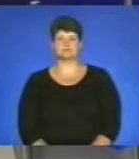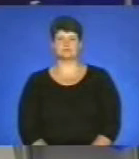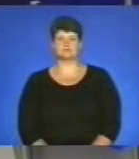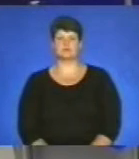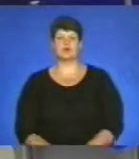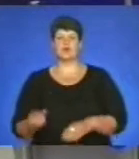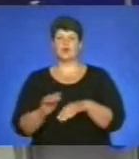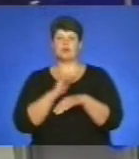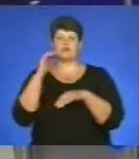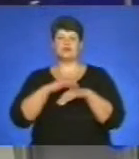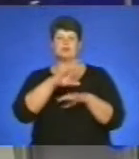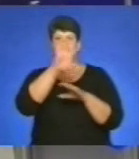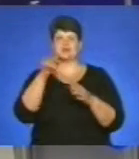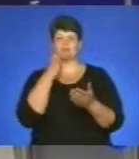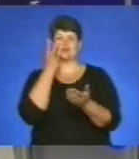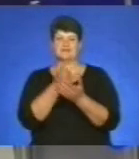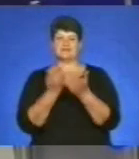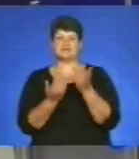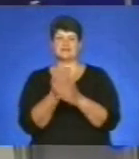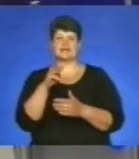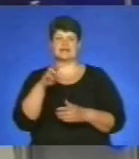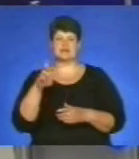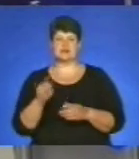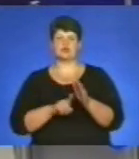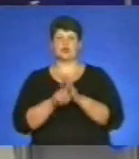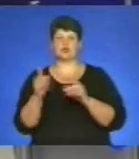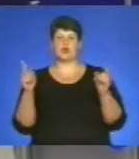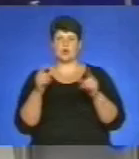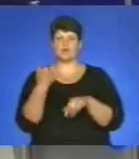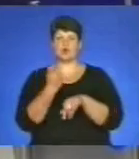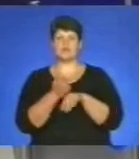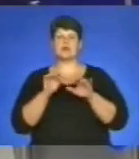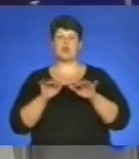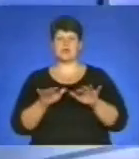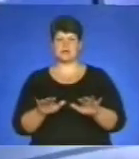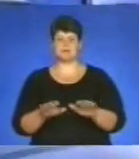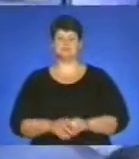Доброго вечора усім, хто дивиться «Вісті ТТБ». Спочатку коротко про головні події.